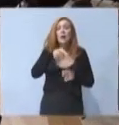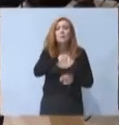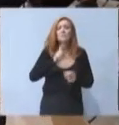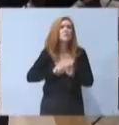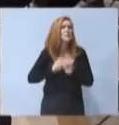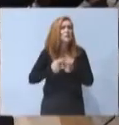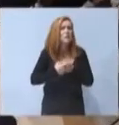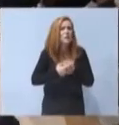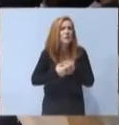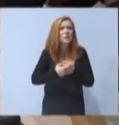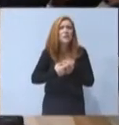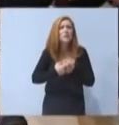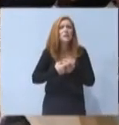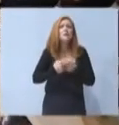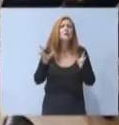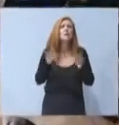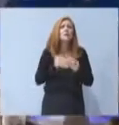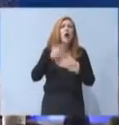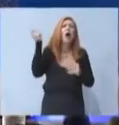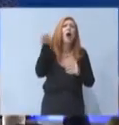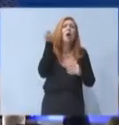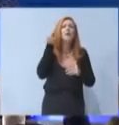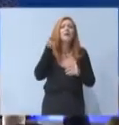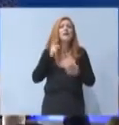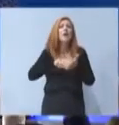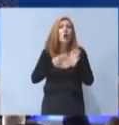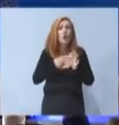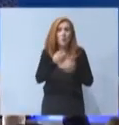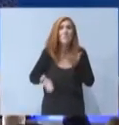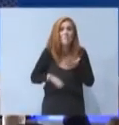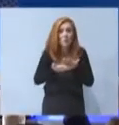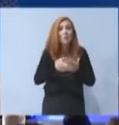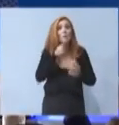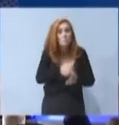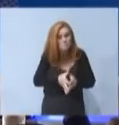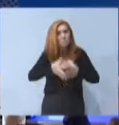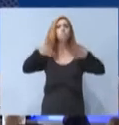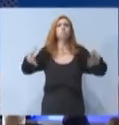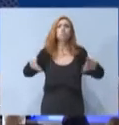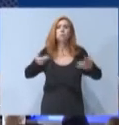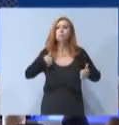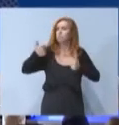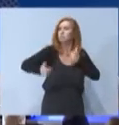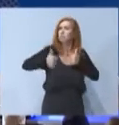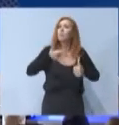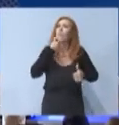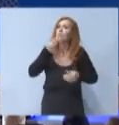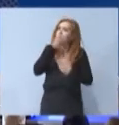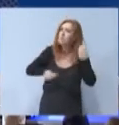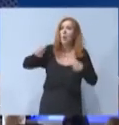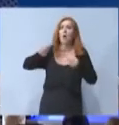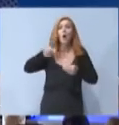οι ράχογα για της ελληνικής οικονομίας, να γίνουν μεγαλύτερες, να γίνουν πιο ανταγωνιστικές. Και το μέτρο αυτό θα εξηκευθεί σύντομα